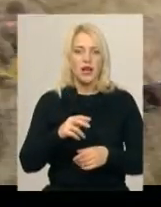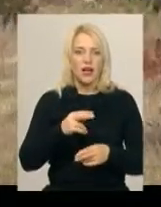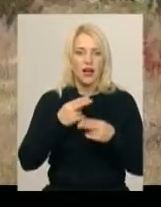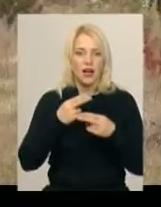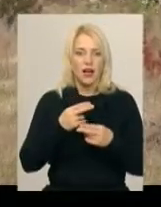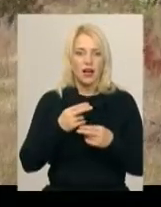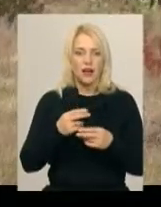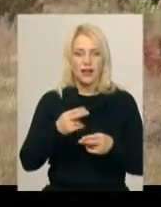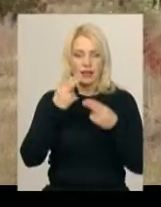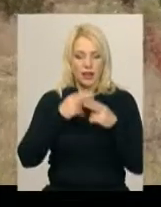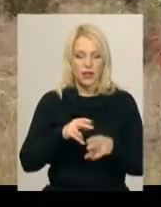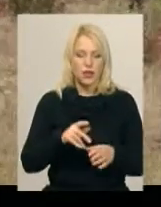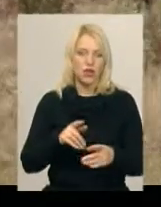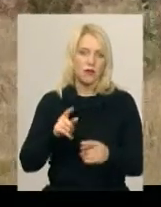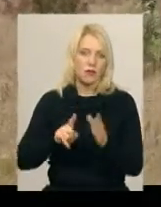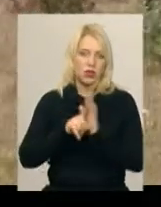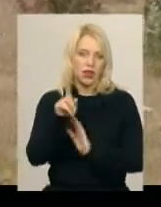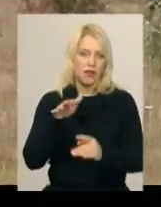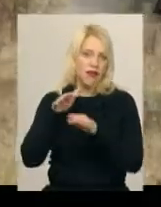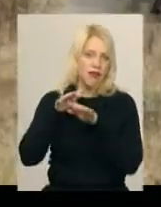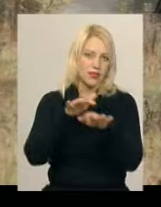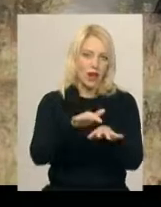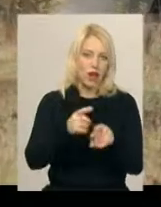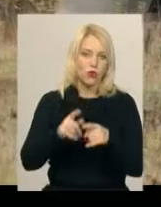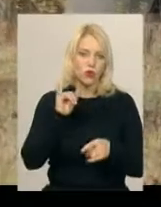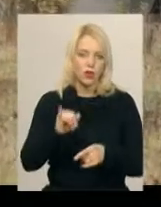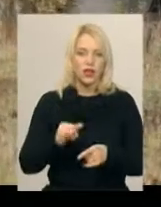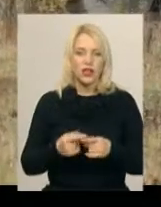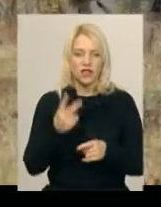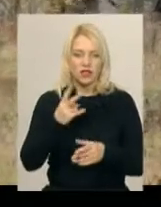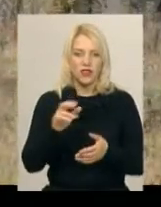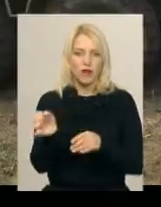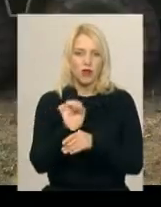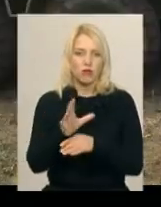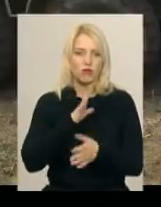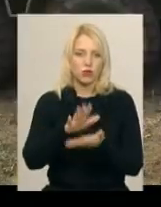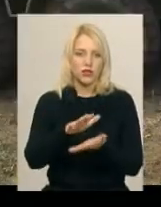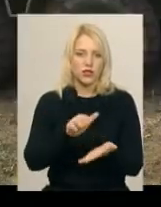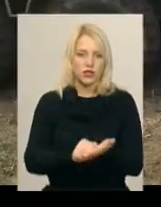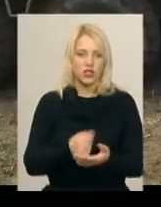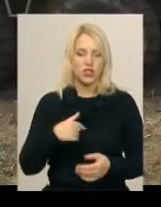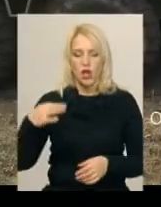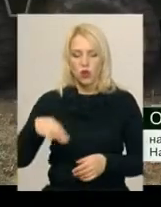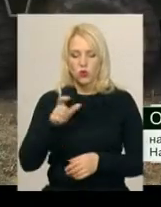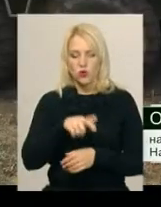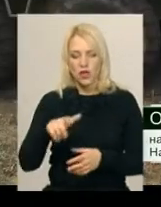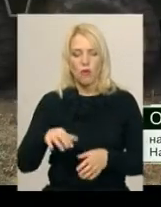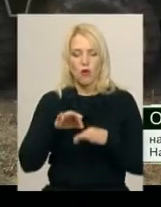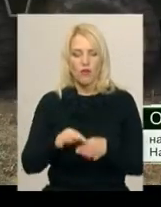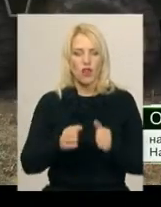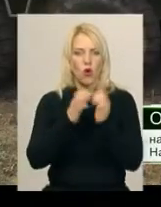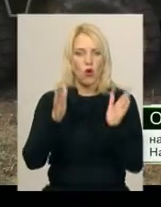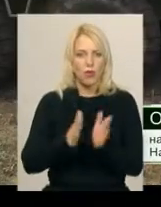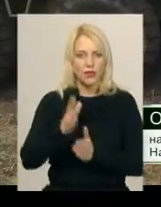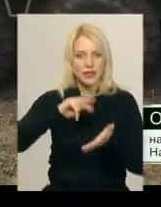контратаку. Дві бойові розвідувальні машини було знищено, як і особовий склад умовних диверсантів. З курсантами проводяться комплексні тактичні навчання